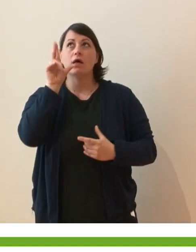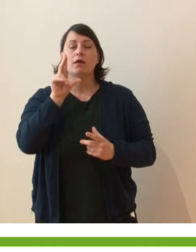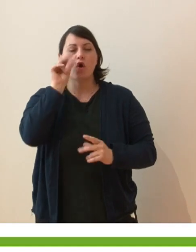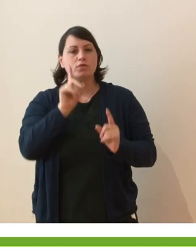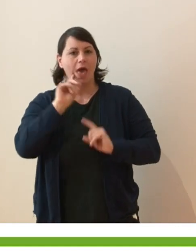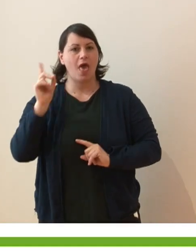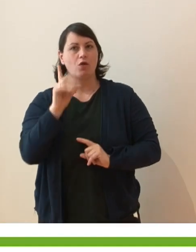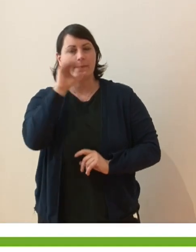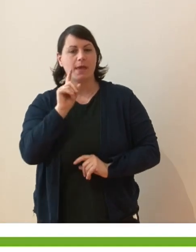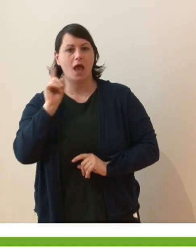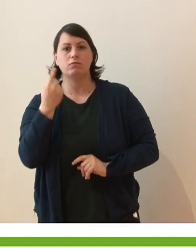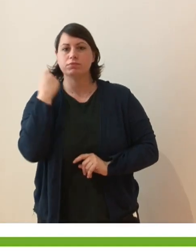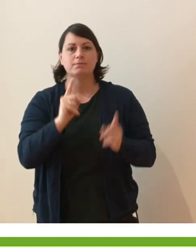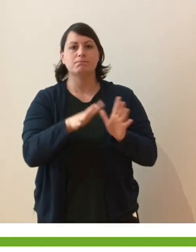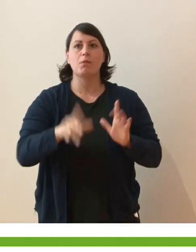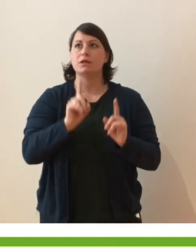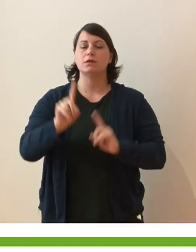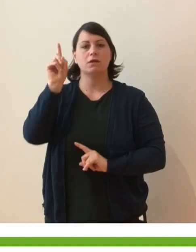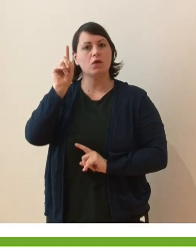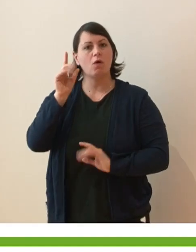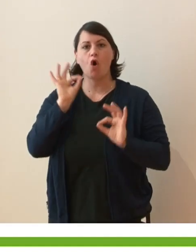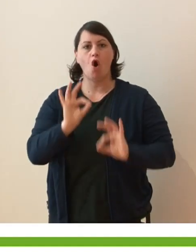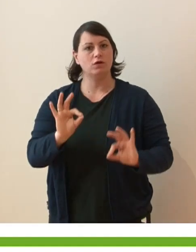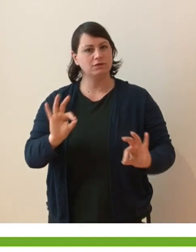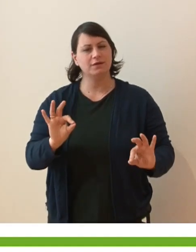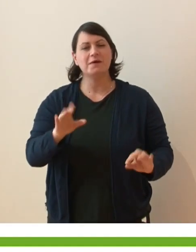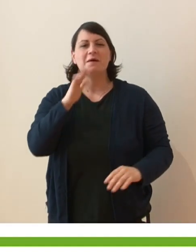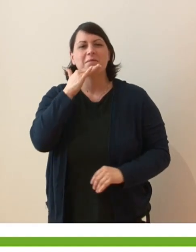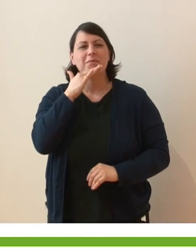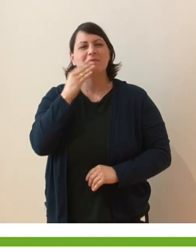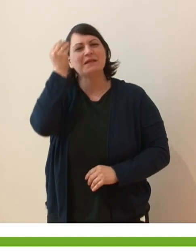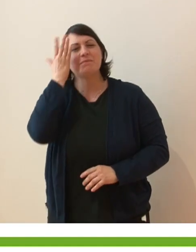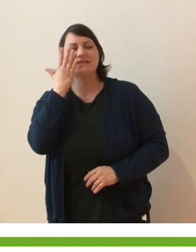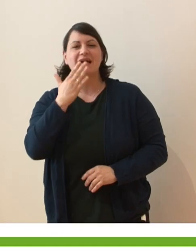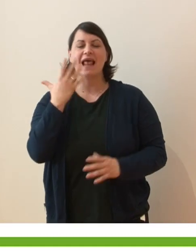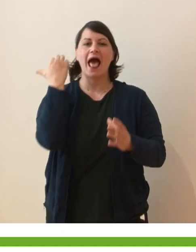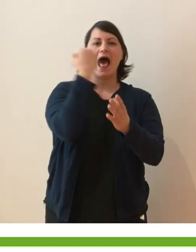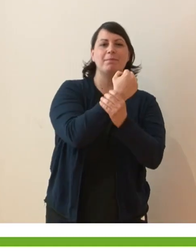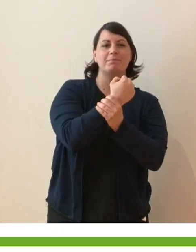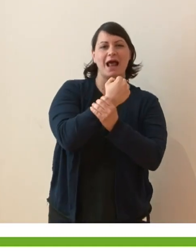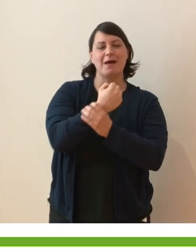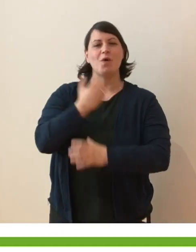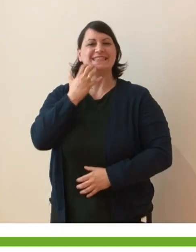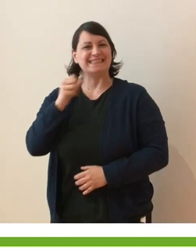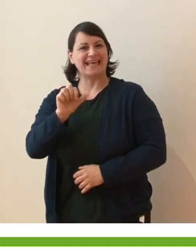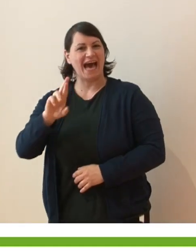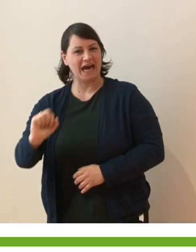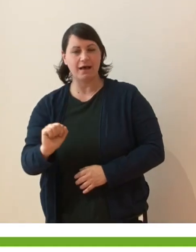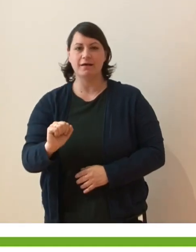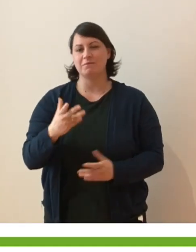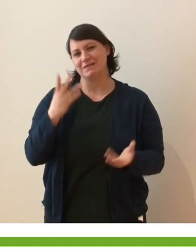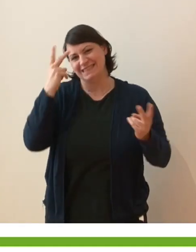nel popolo di Dio. Basti pensare ad Abramo e Sara. La Bibbia è uno straordinario movimento